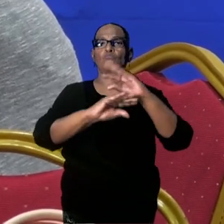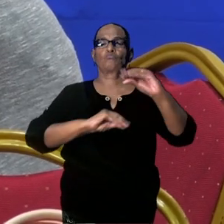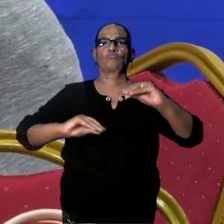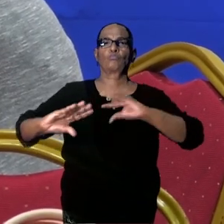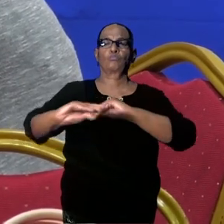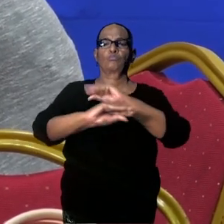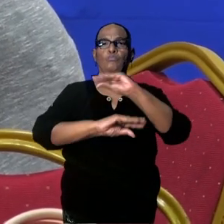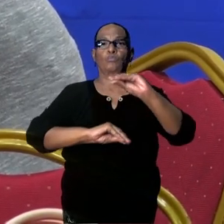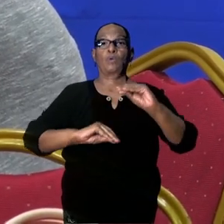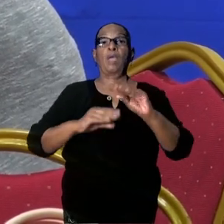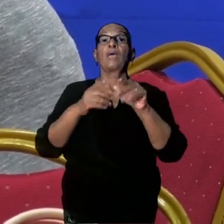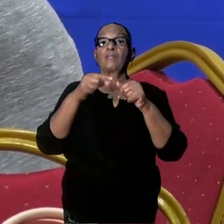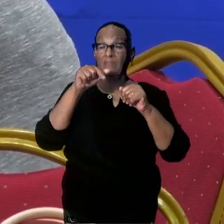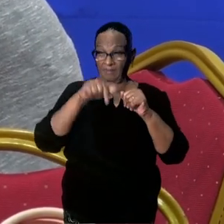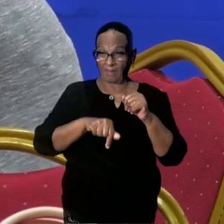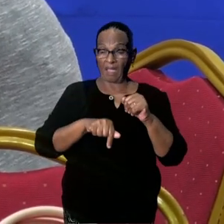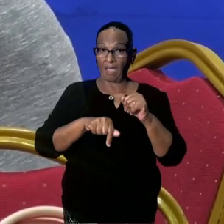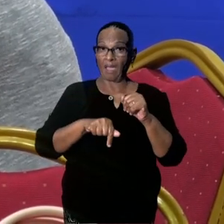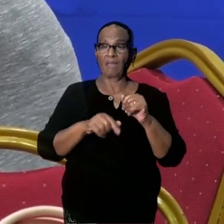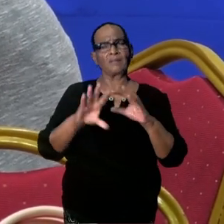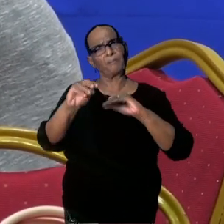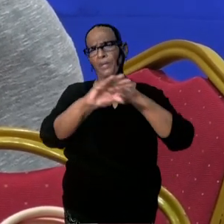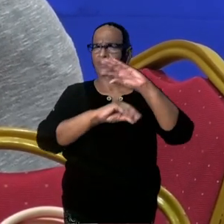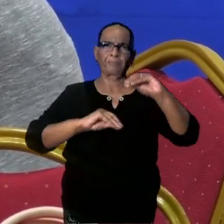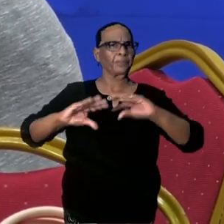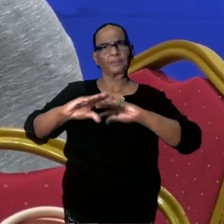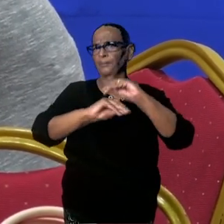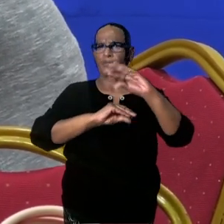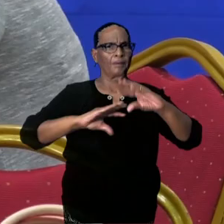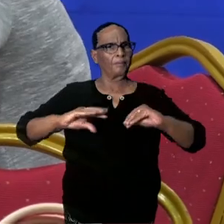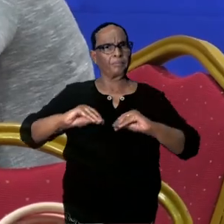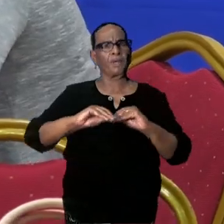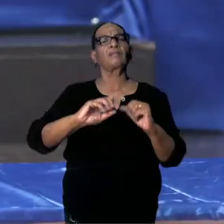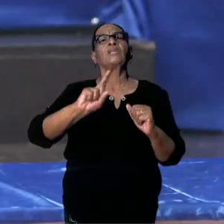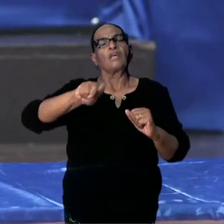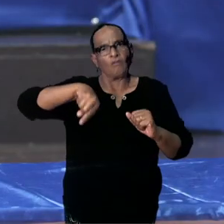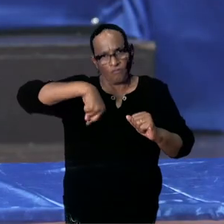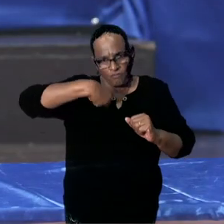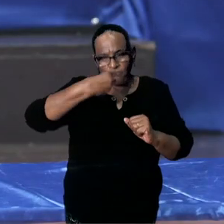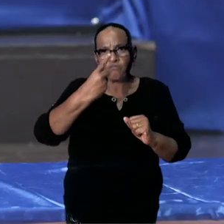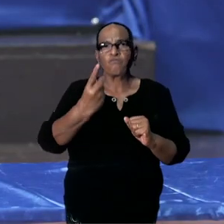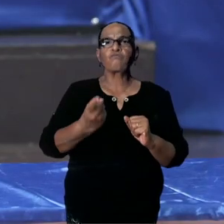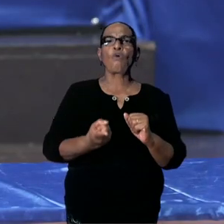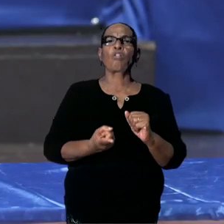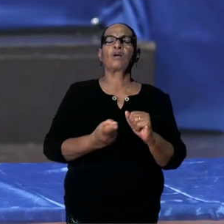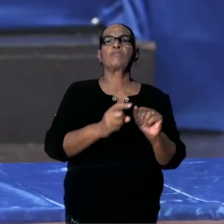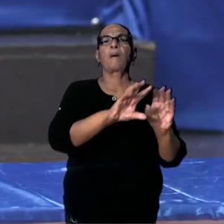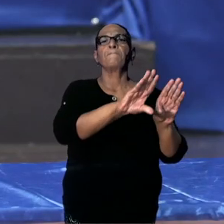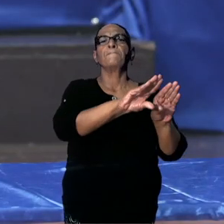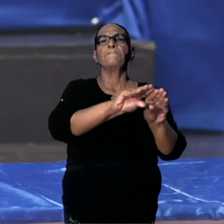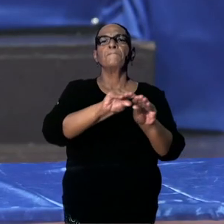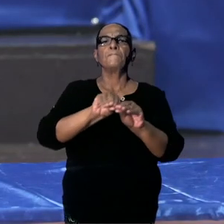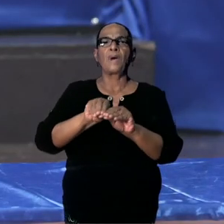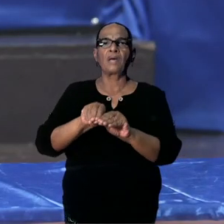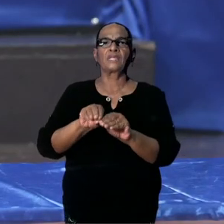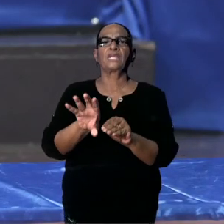En op basis van de beraadslagingen zijn de volgende maatregelen